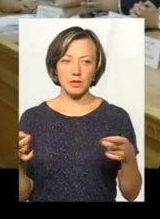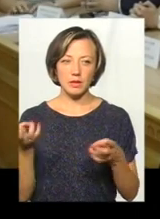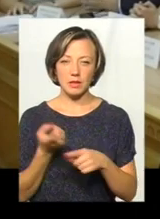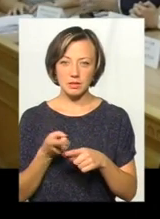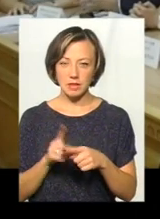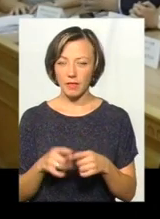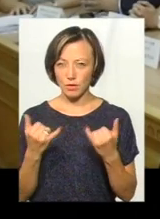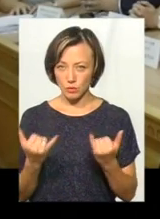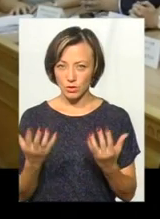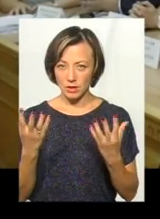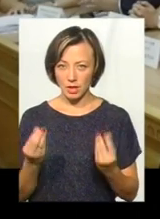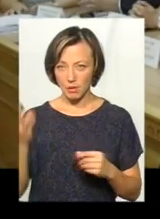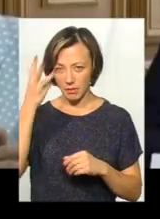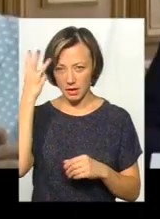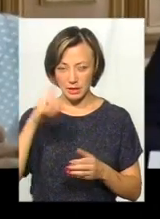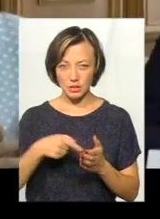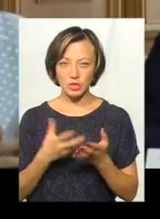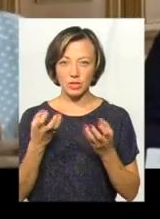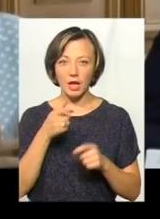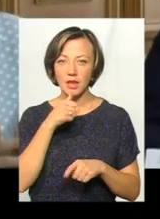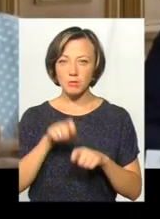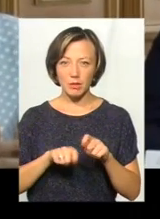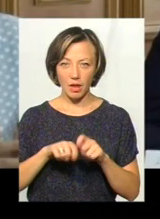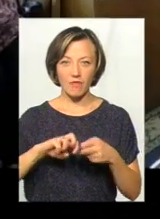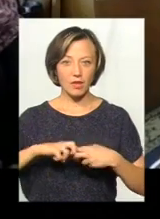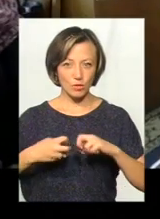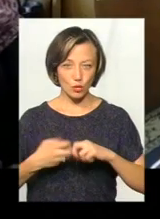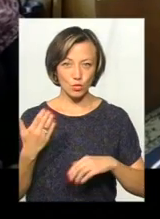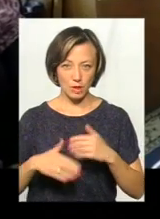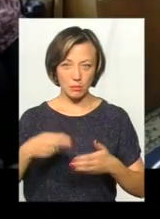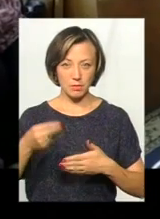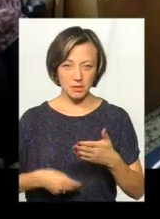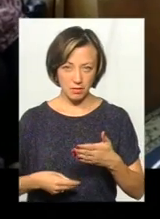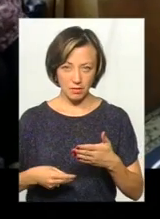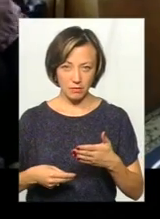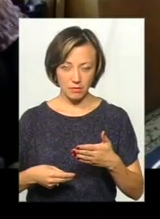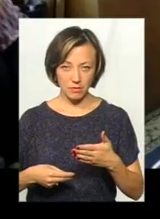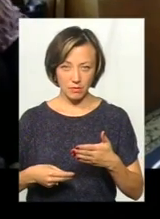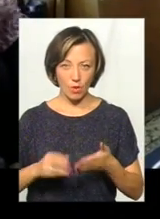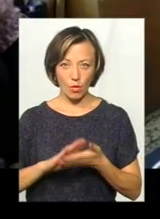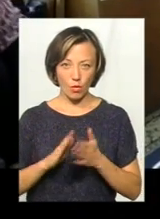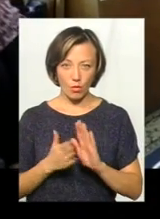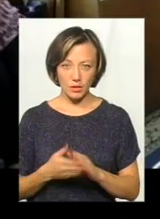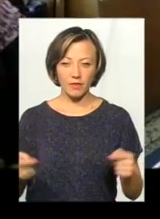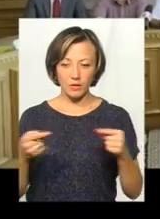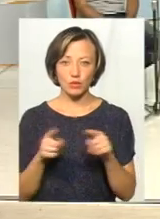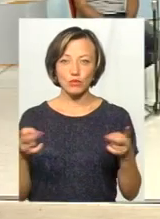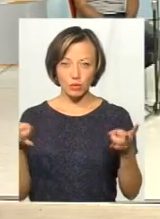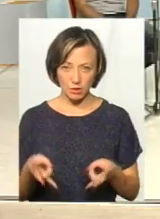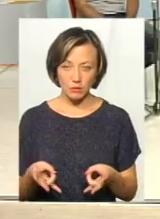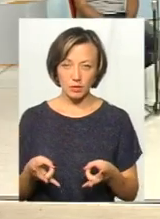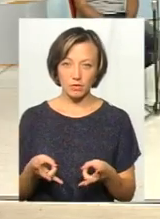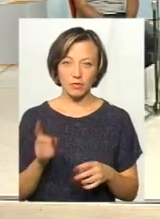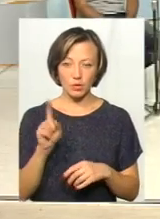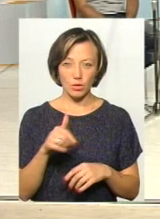Тобто на сьогодні Хмельницький ще експериментує, а Івано-Франків вже підписав угоду, і визначилися, що вони